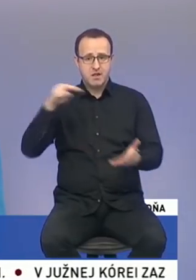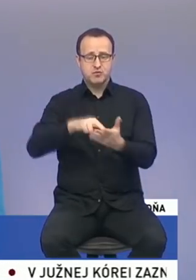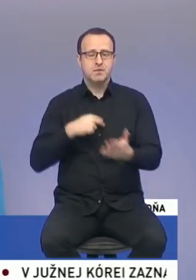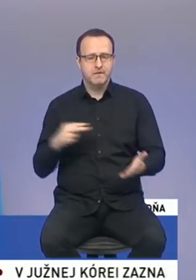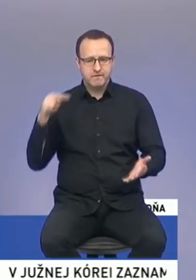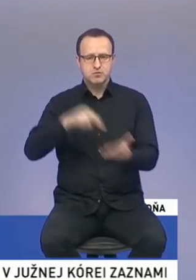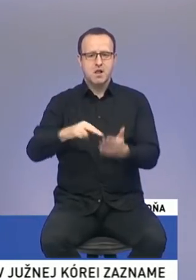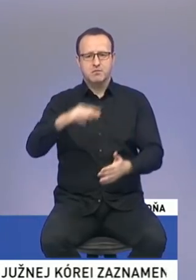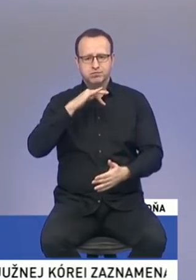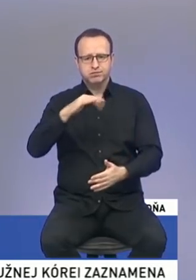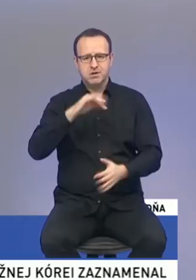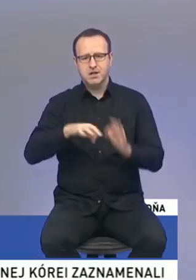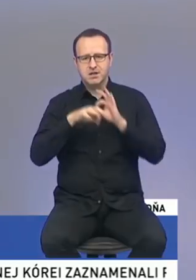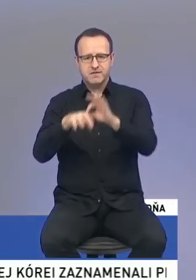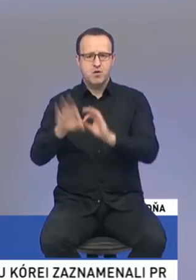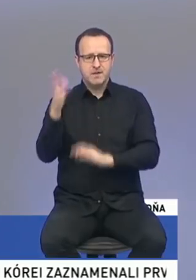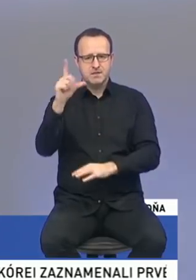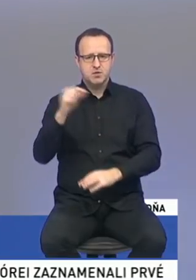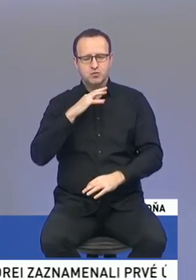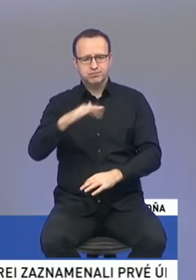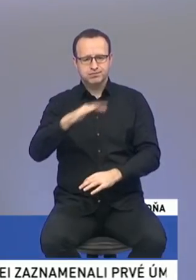Moje vystúpenie trvalo okolo 15 minút.